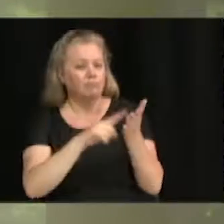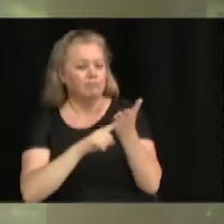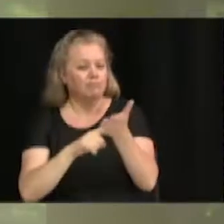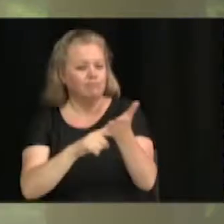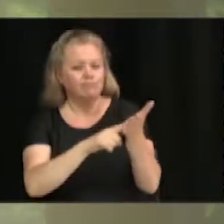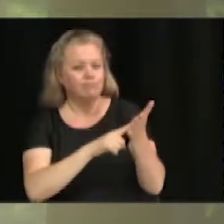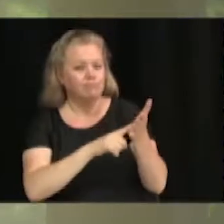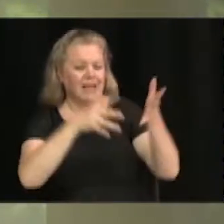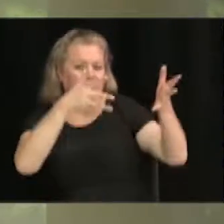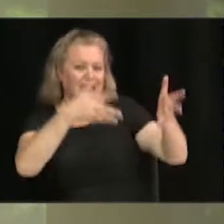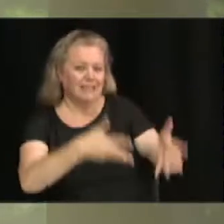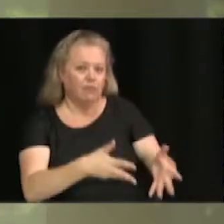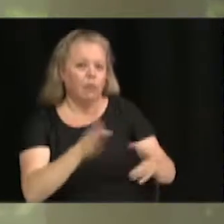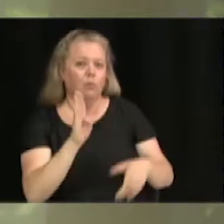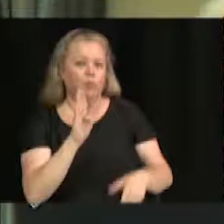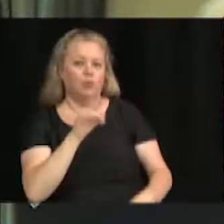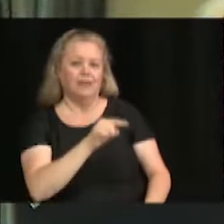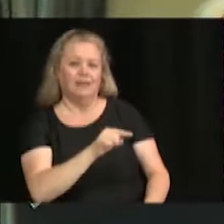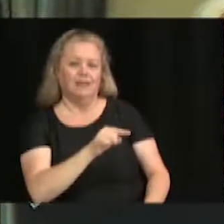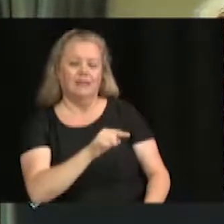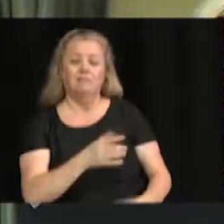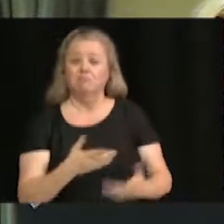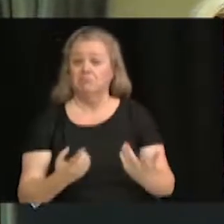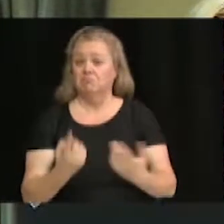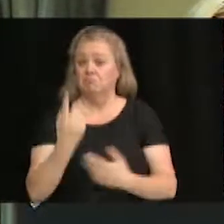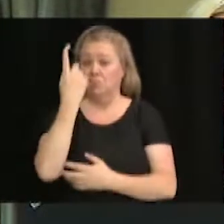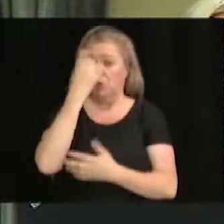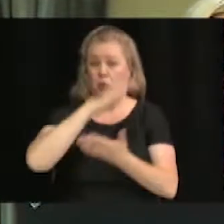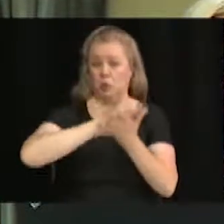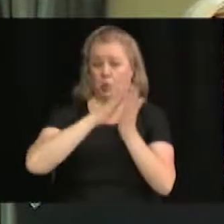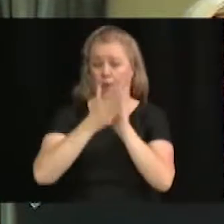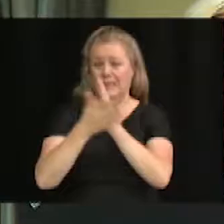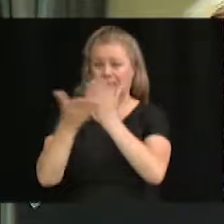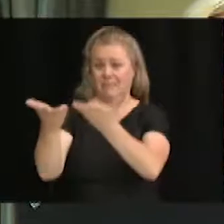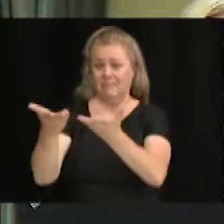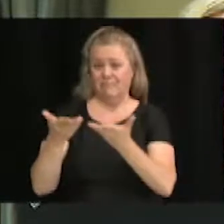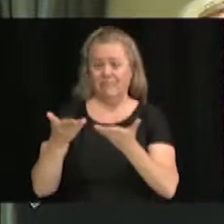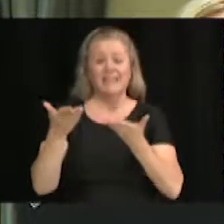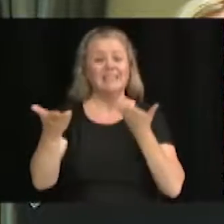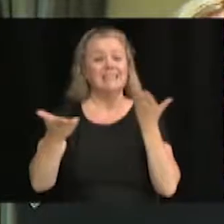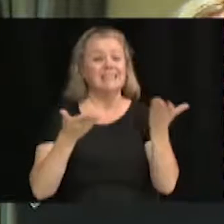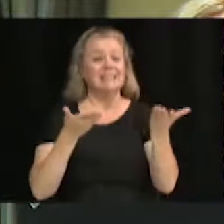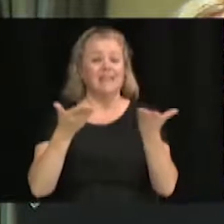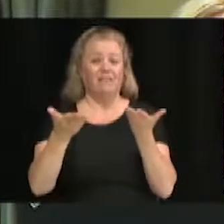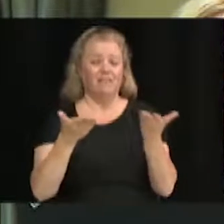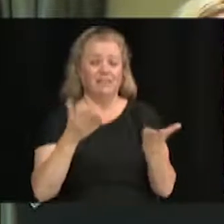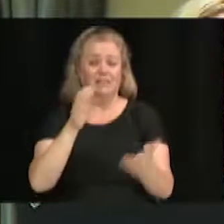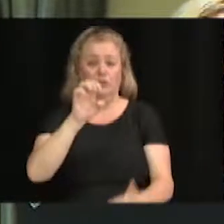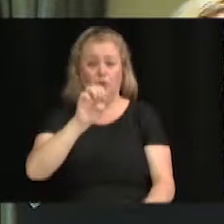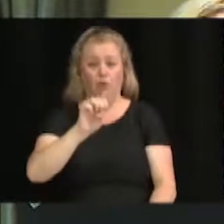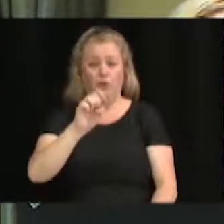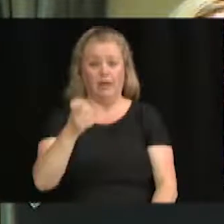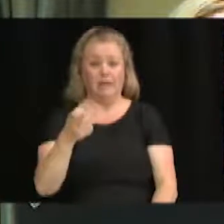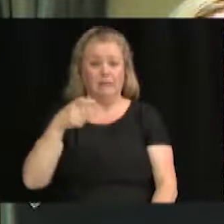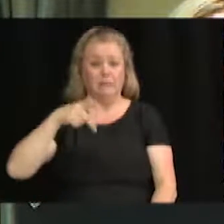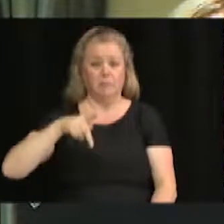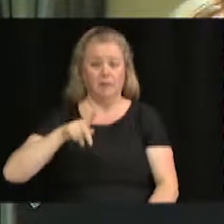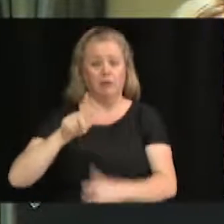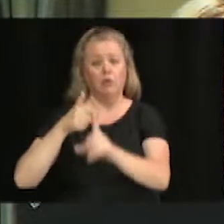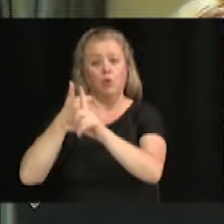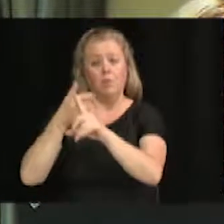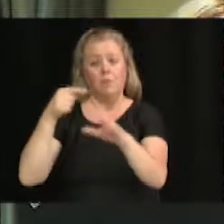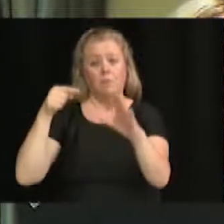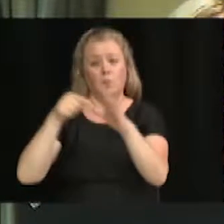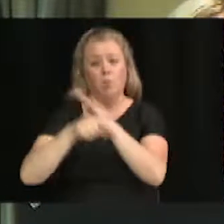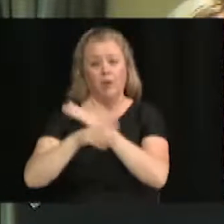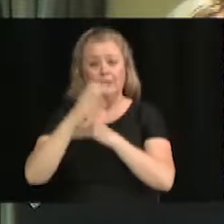du réservoir Beaudet. Oui, alors un seul soumissionnaire pour le projet, il s'agit des services EXP qui ont obtenu un pointage de